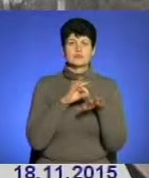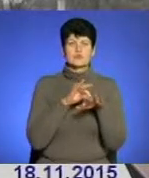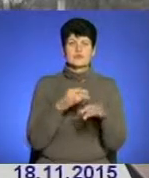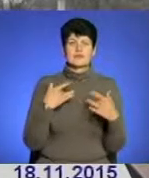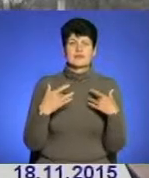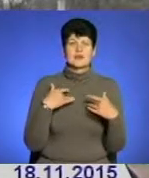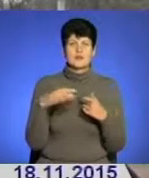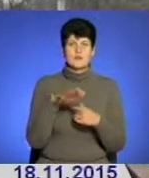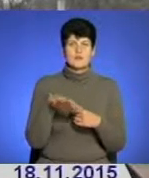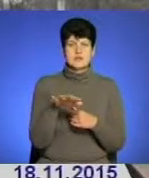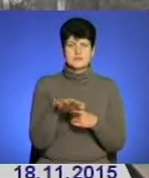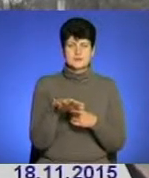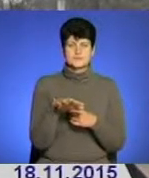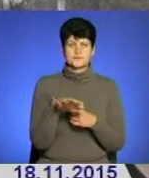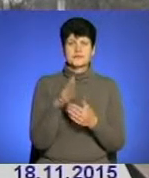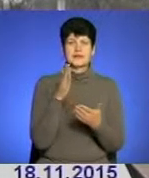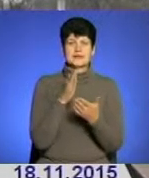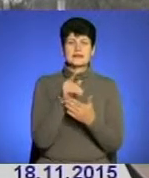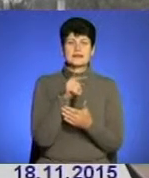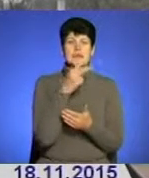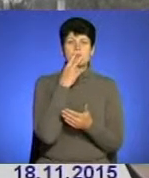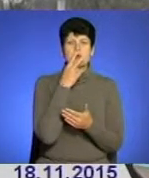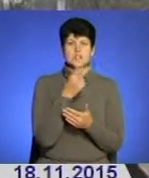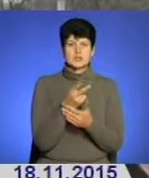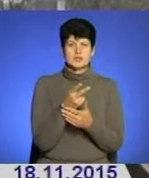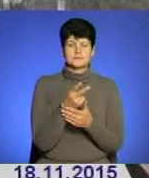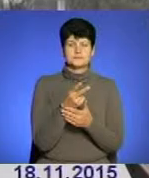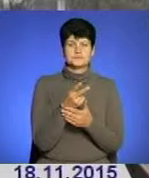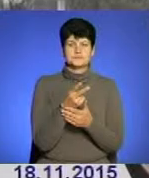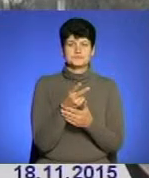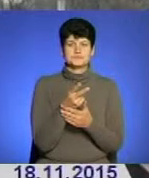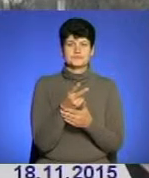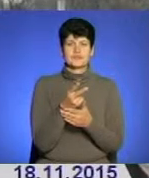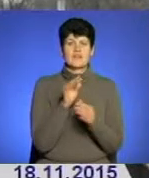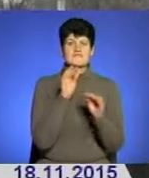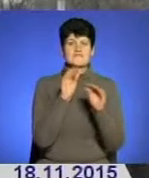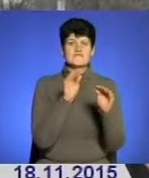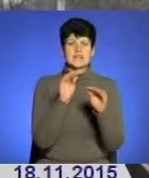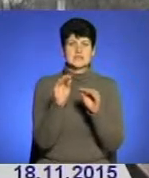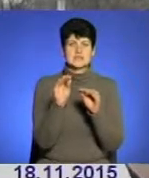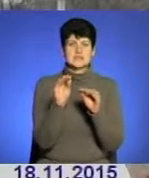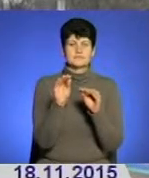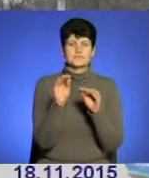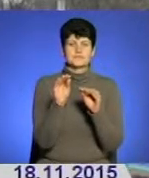театральному майдані. Є таке бачення викласти на